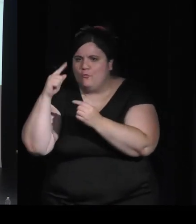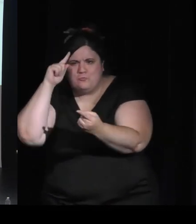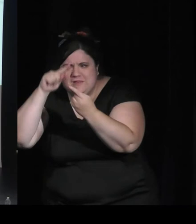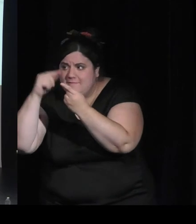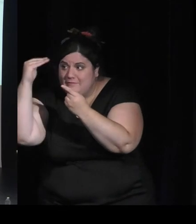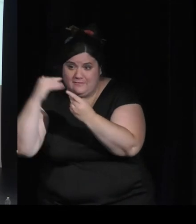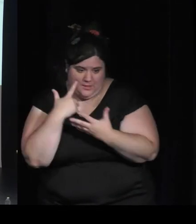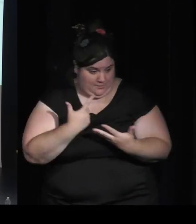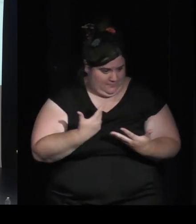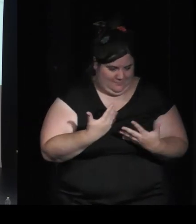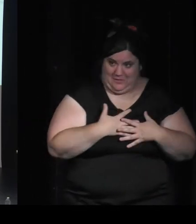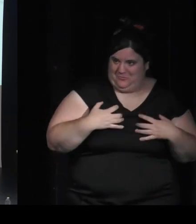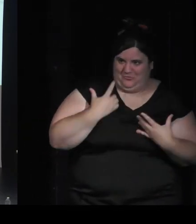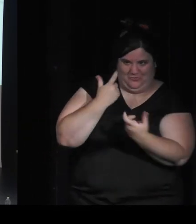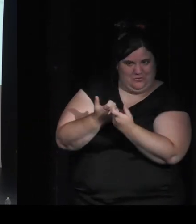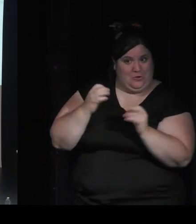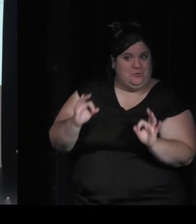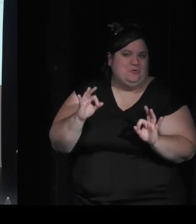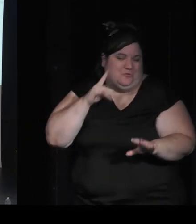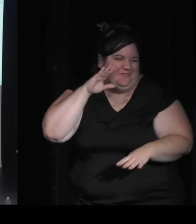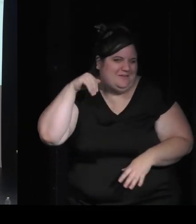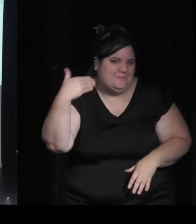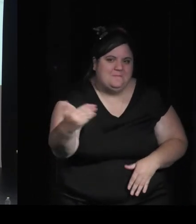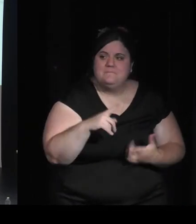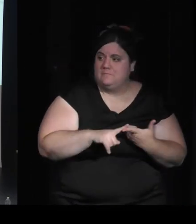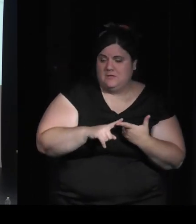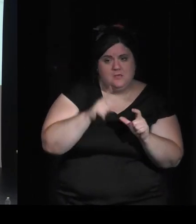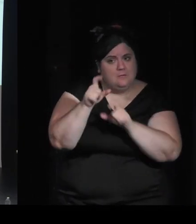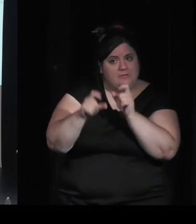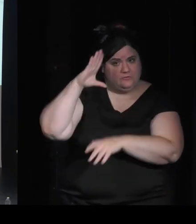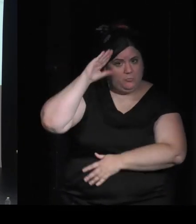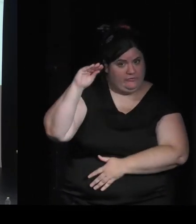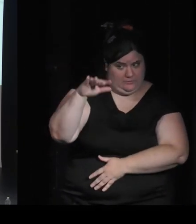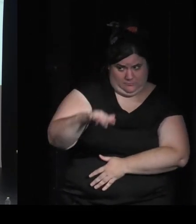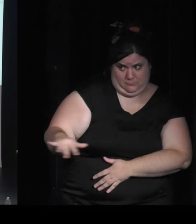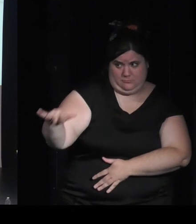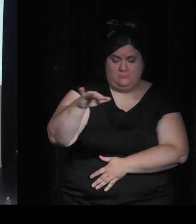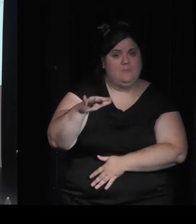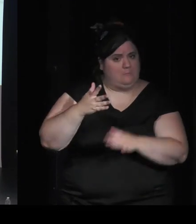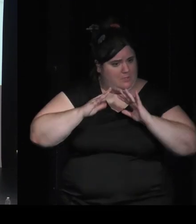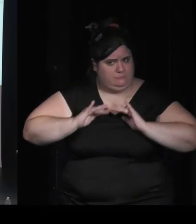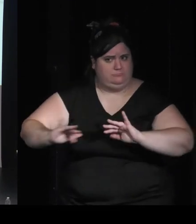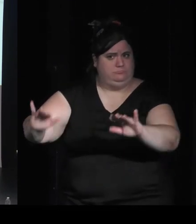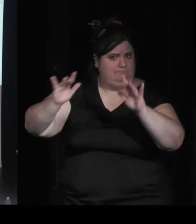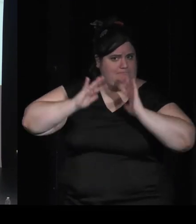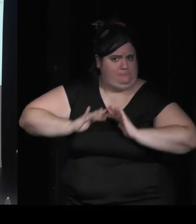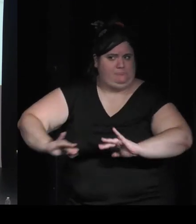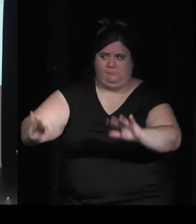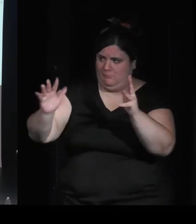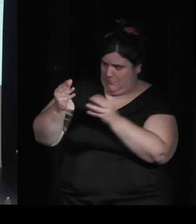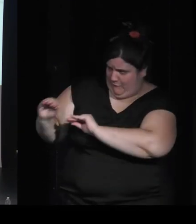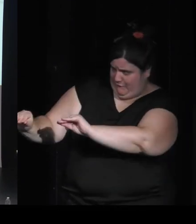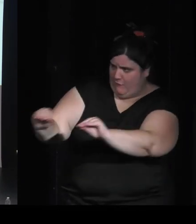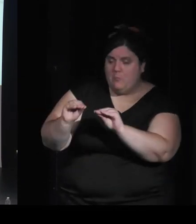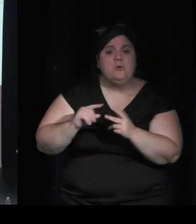également d'apporter d'acculturer et peut-être de former encore des professionnels du jeu vidéo et d'éduquer par le jeu vidéo